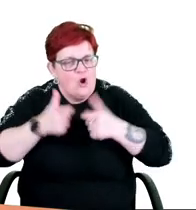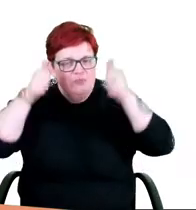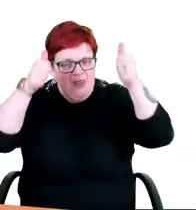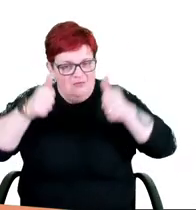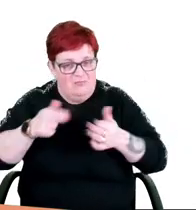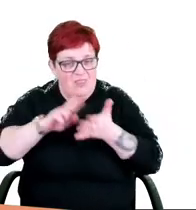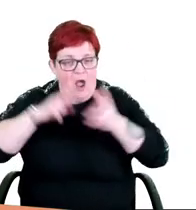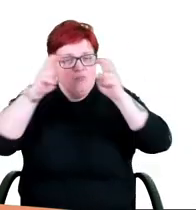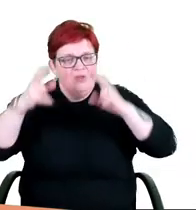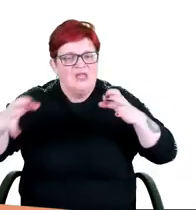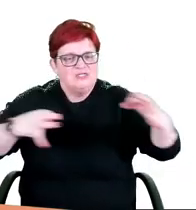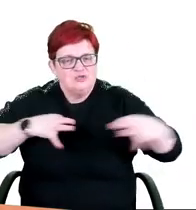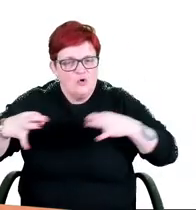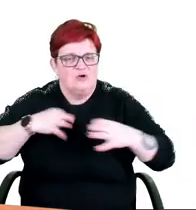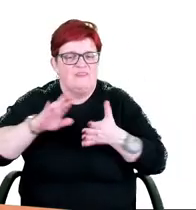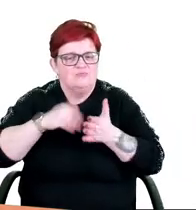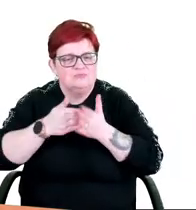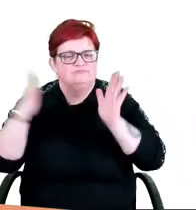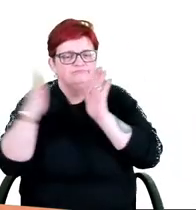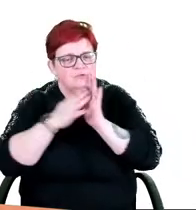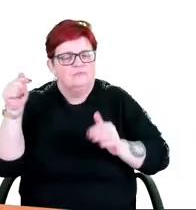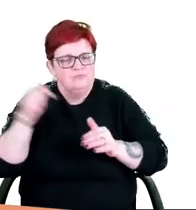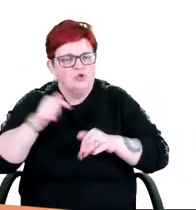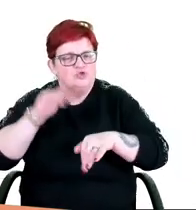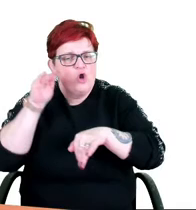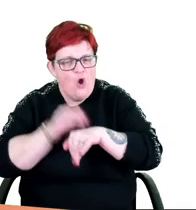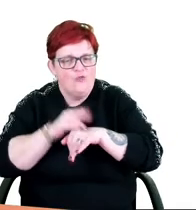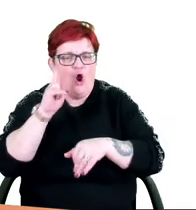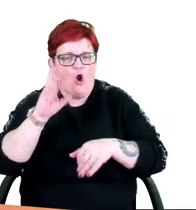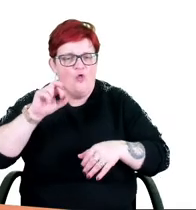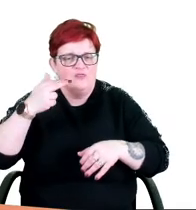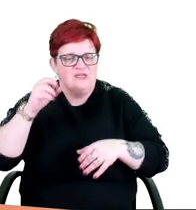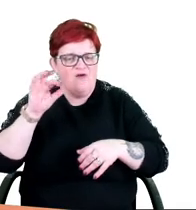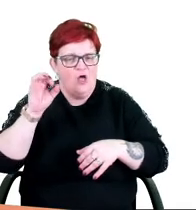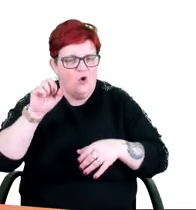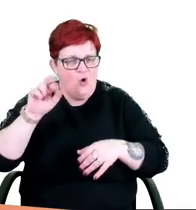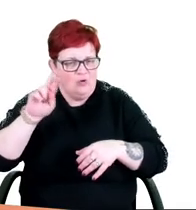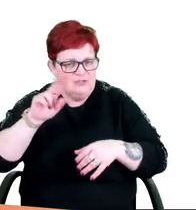budynkach zabytkowych umieszczenie szyldu wymaga również uzgodnienia z konserwatorem zabytków.